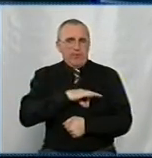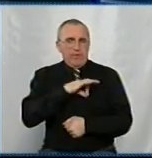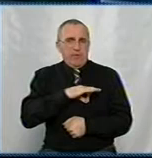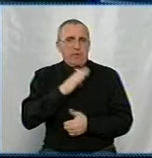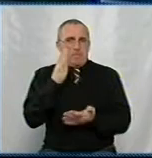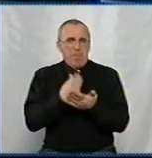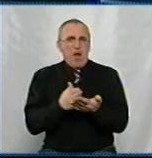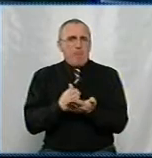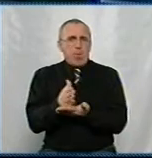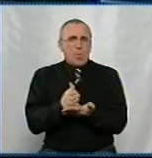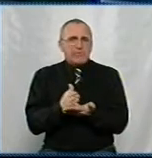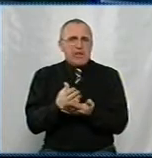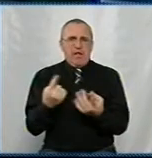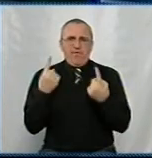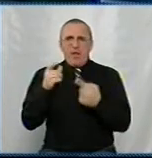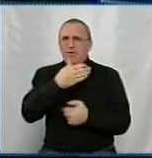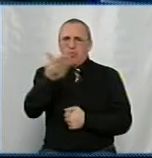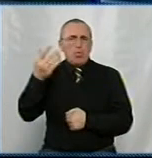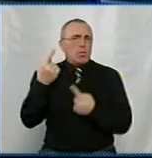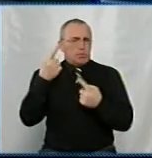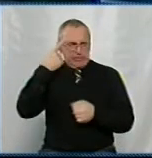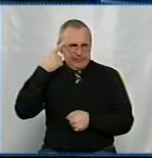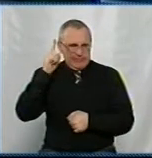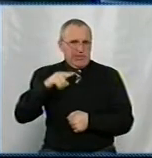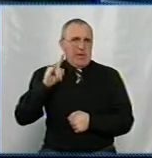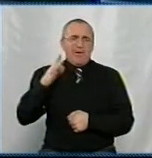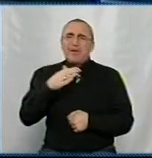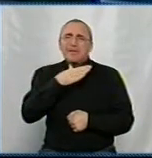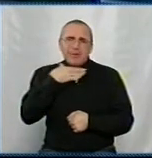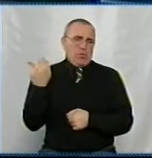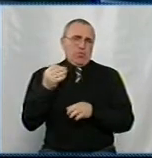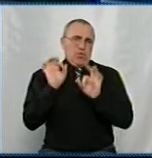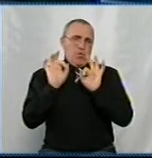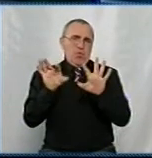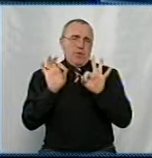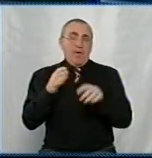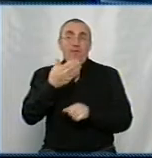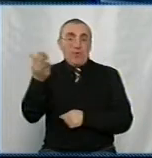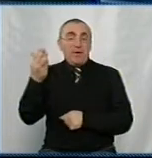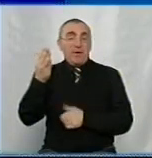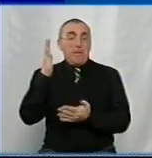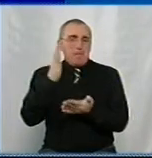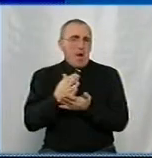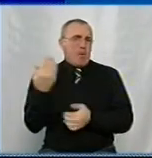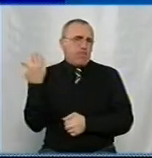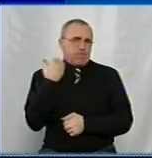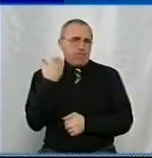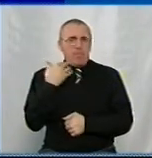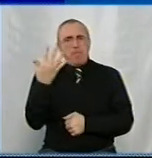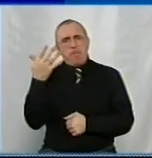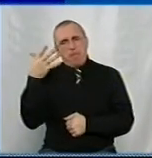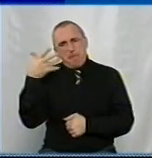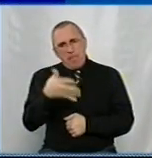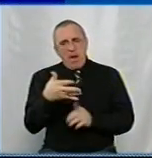посади великі, і ми їх дуже знаємо. Не хотілося б говорити. Але вони мають заборгованість 5,